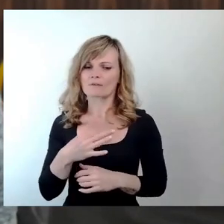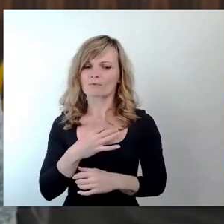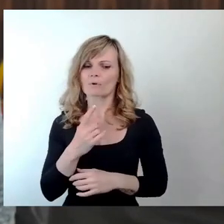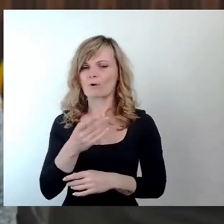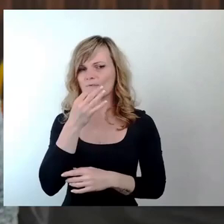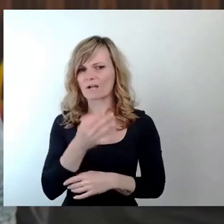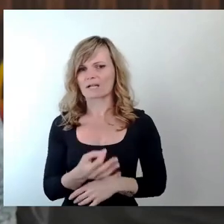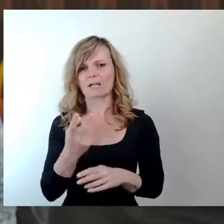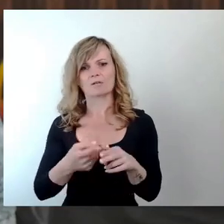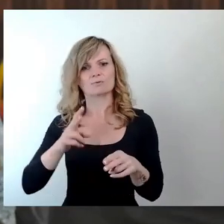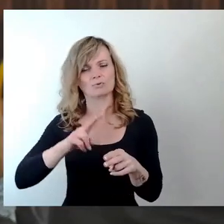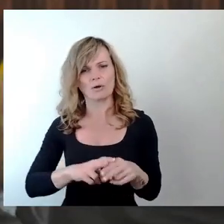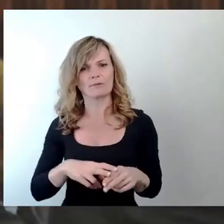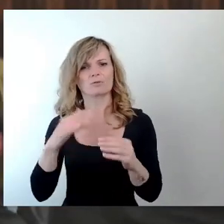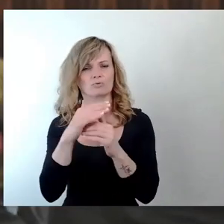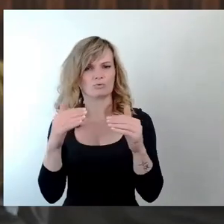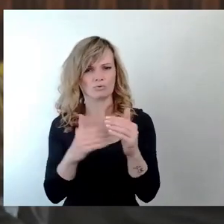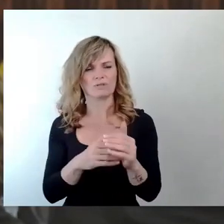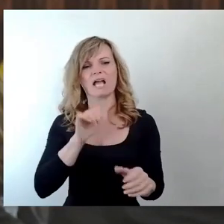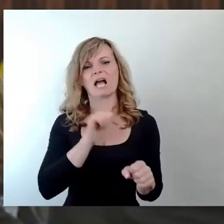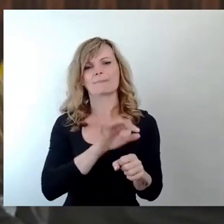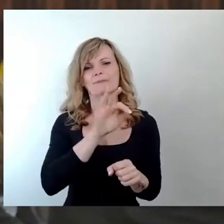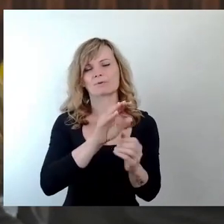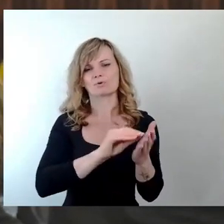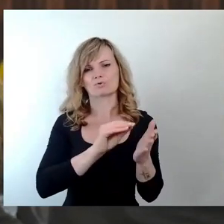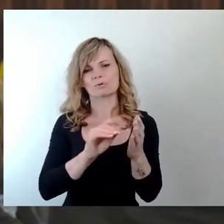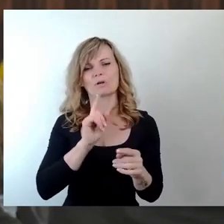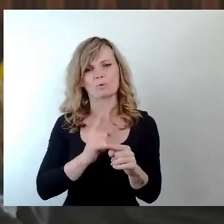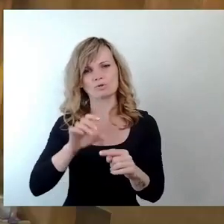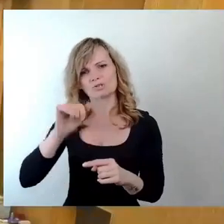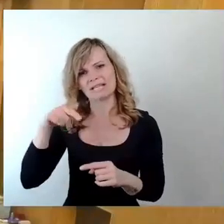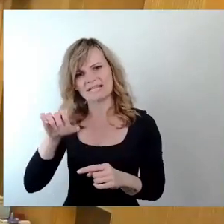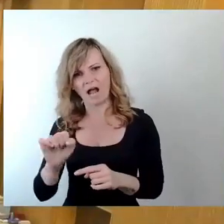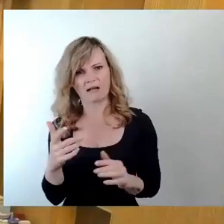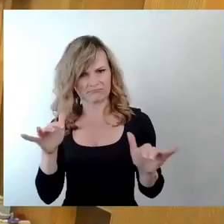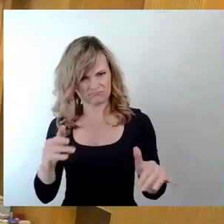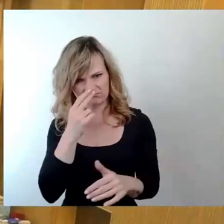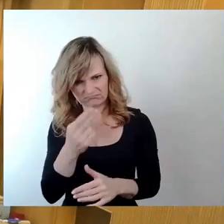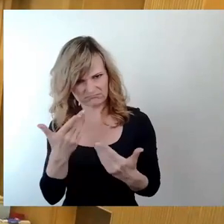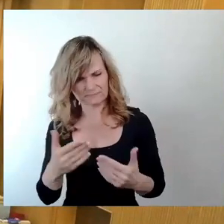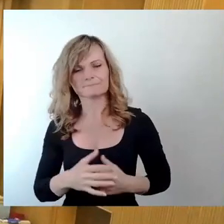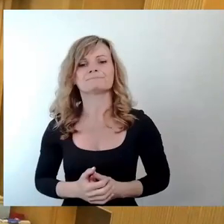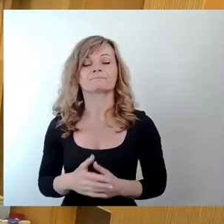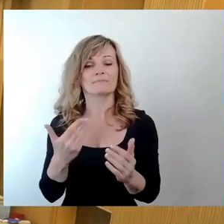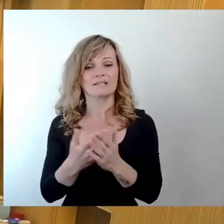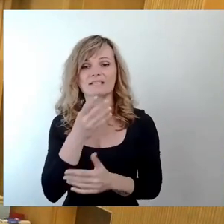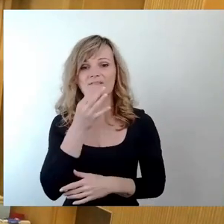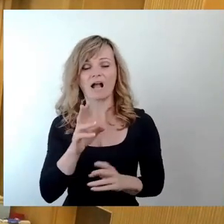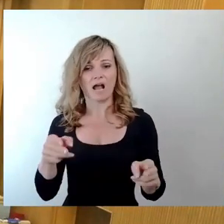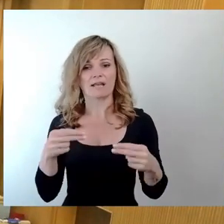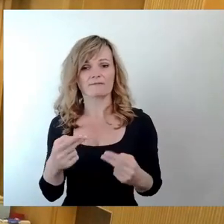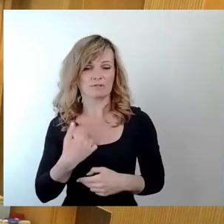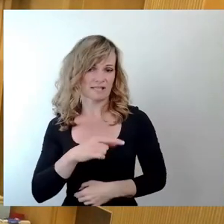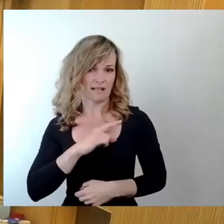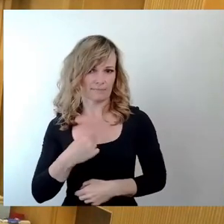Doppelstrukturen zwischen Amt für Schulen und Stesat zutage getreten? Okay, die Beantwortung der Fragen würde ich natürlich selber